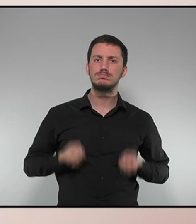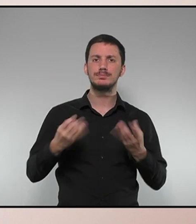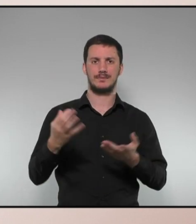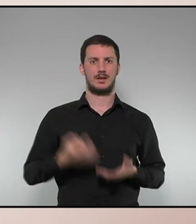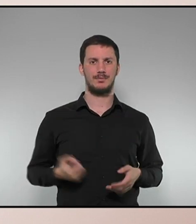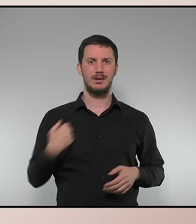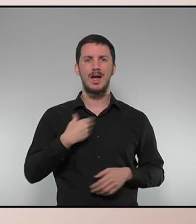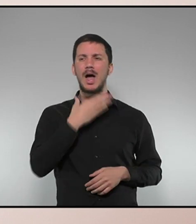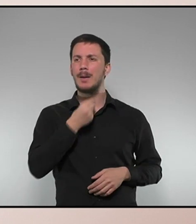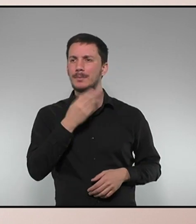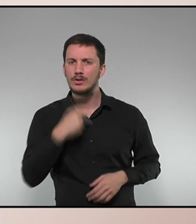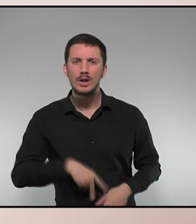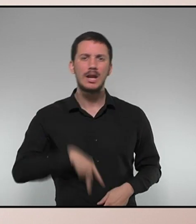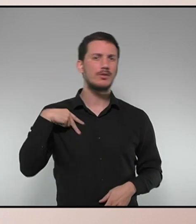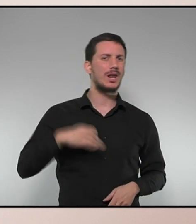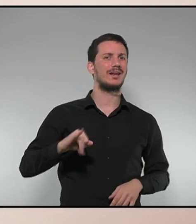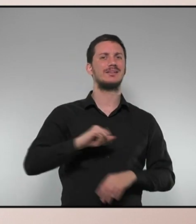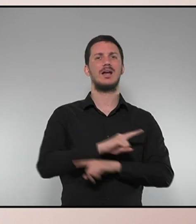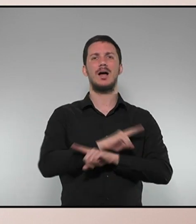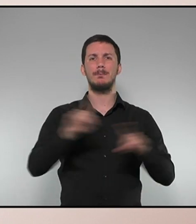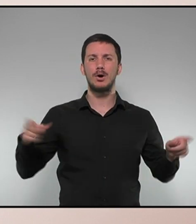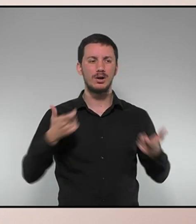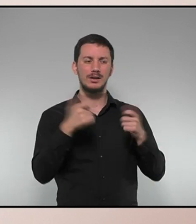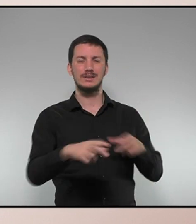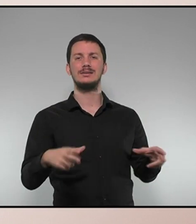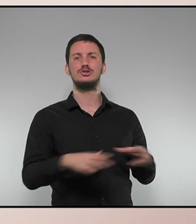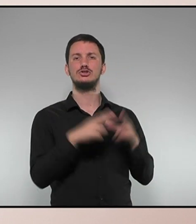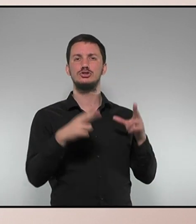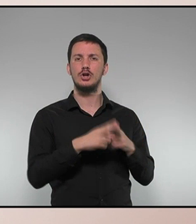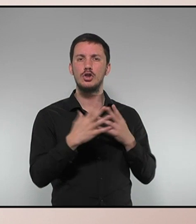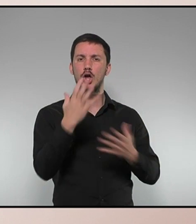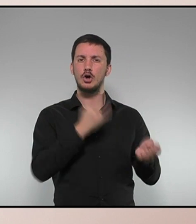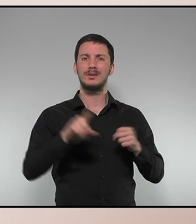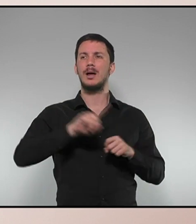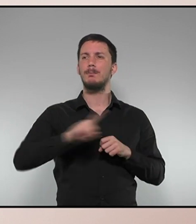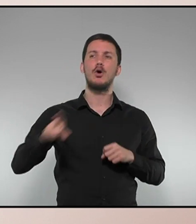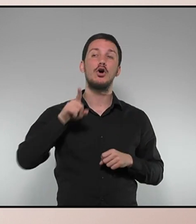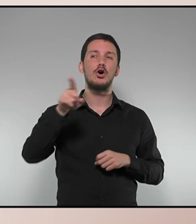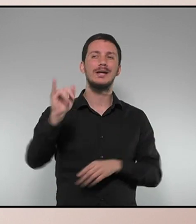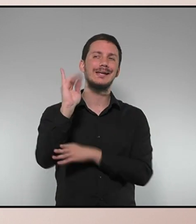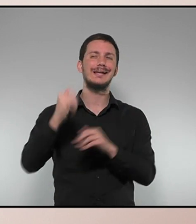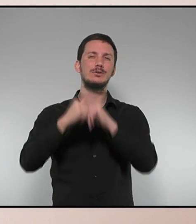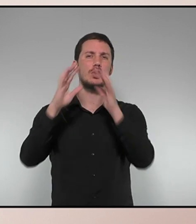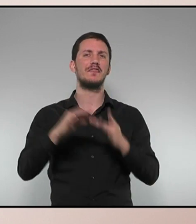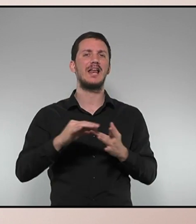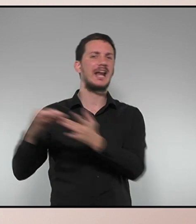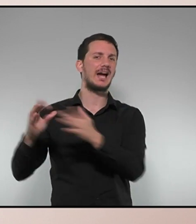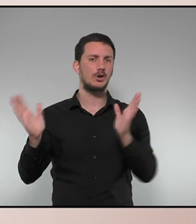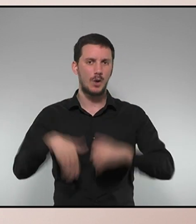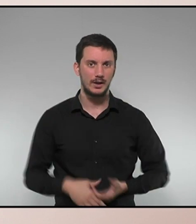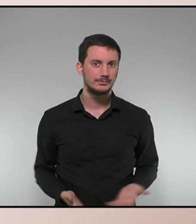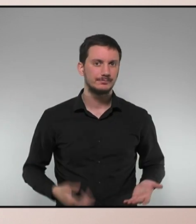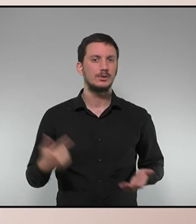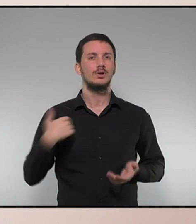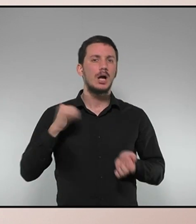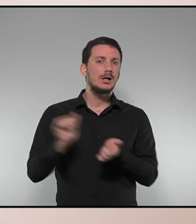nacional ni gestió seriosa en l'àmbit econòmic i social ni lideratge institucional. La pregunta és ben senzilla, president. Com